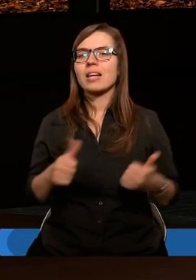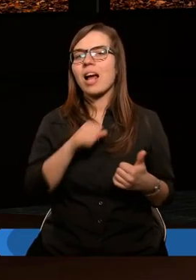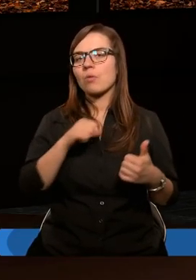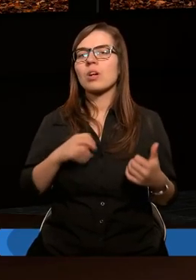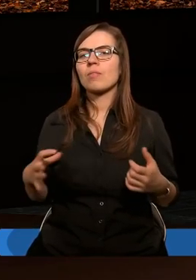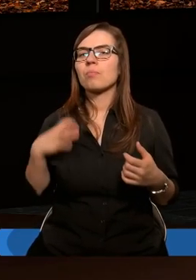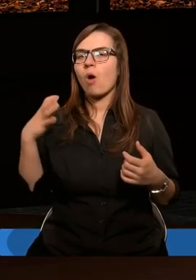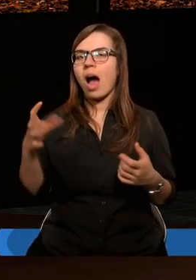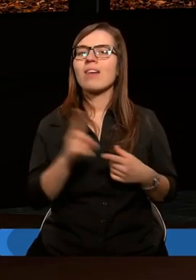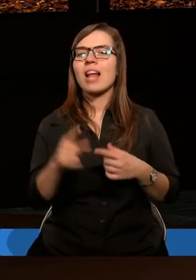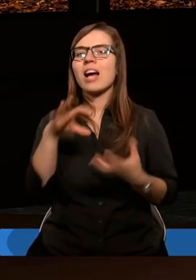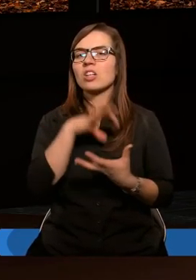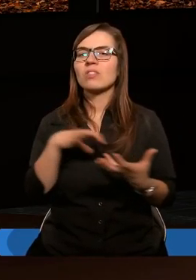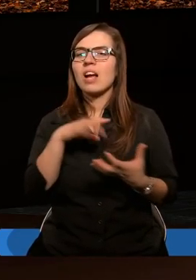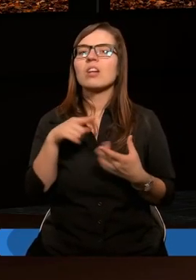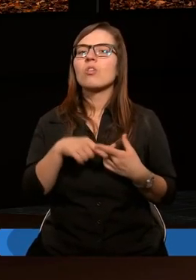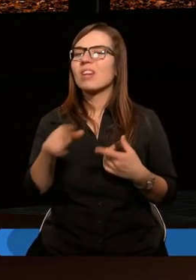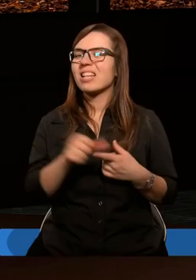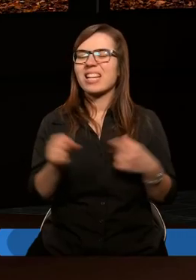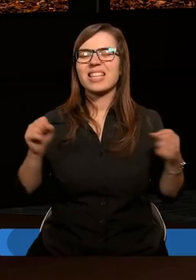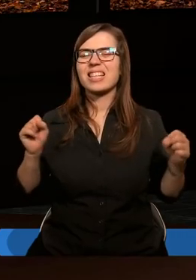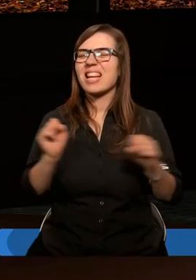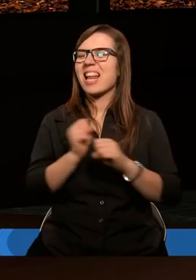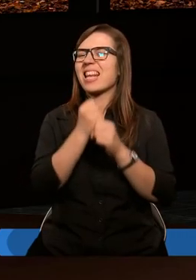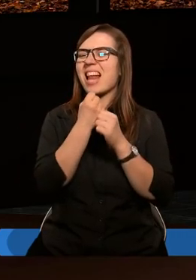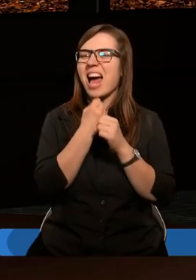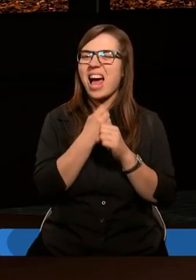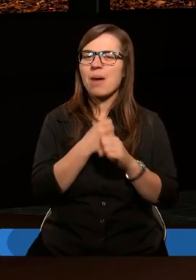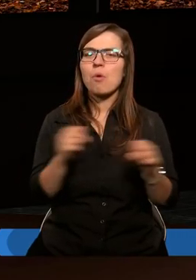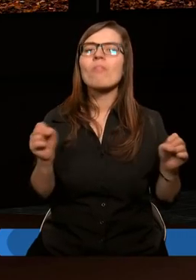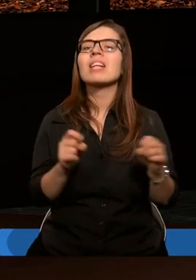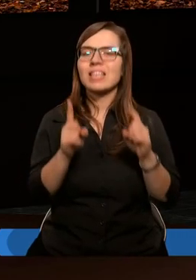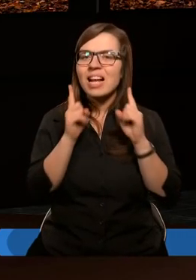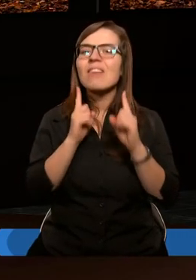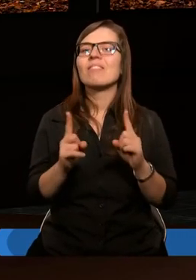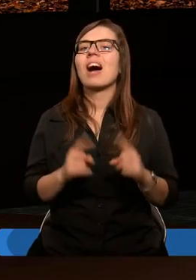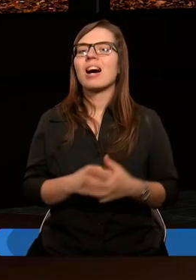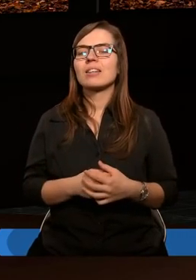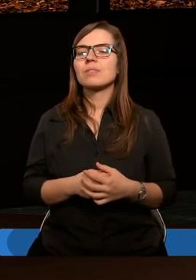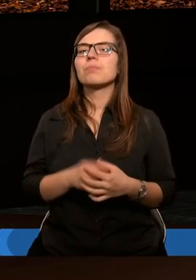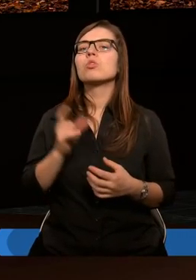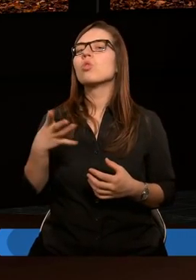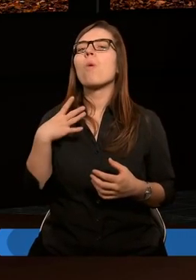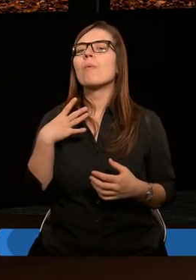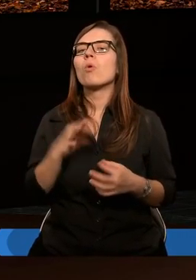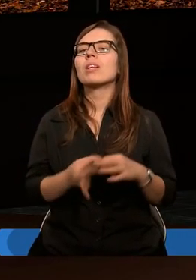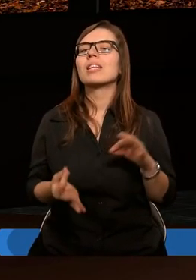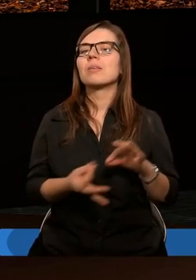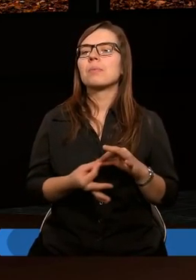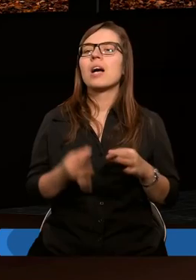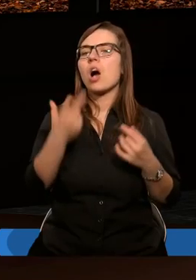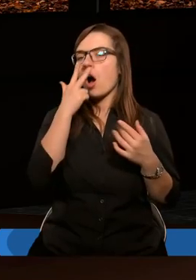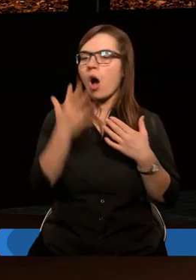stał się bogactwem dla świata. To jest takie naprawdę niesamowite stwierdzenie, a cóż byłoby, gdyby